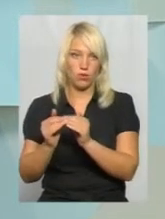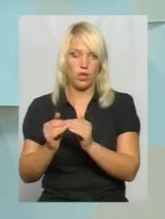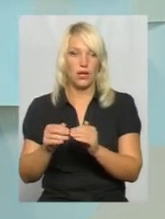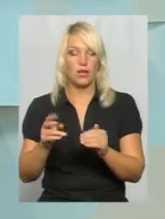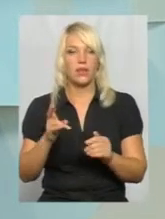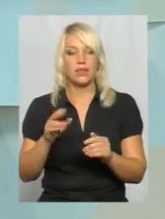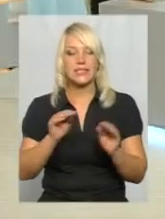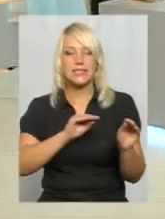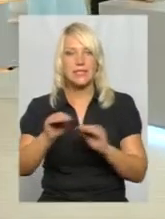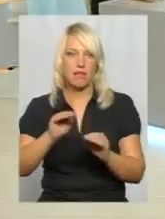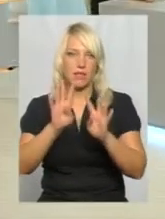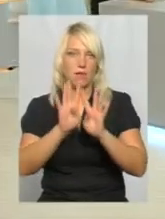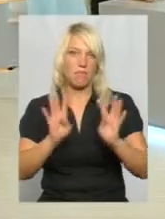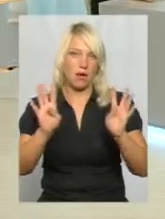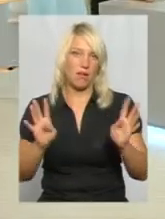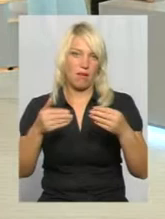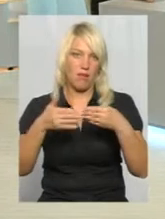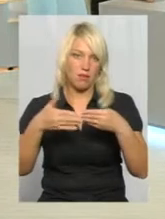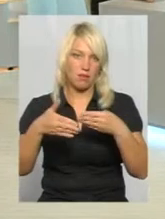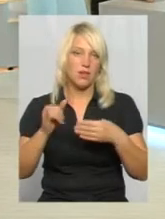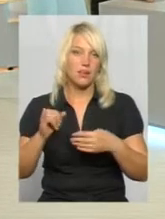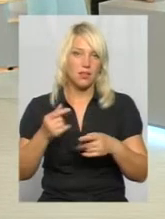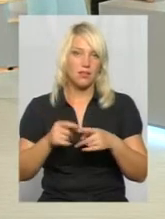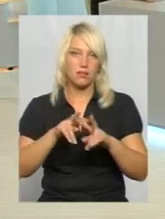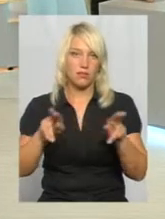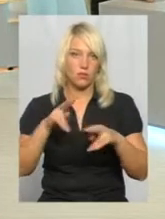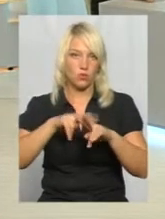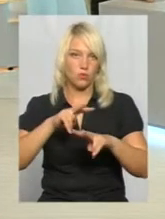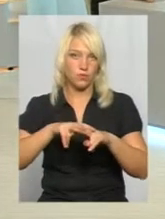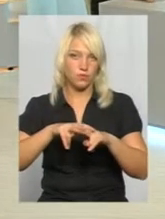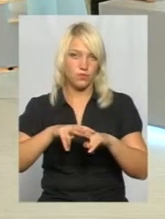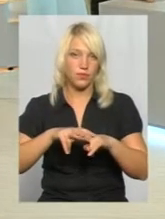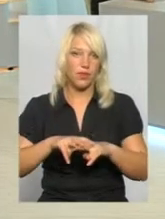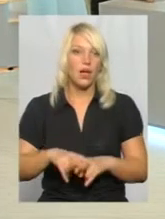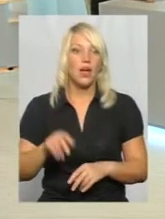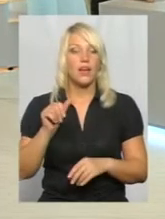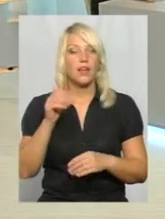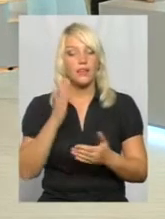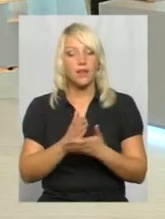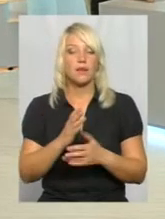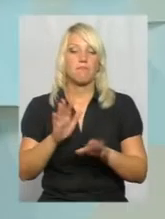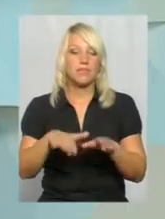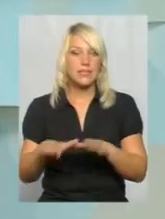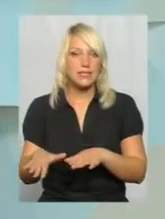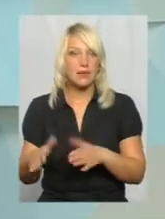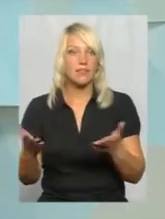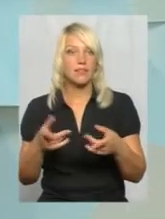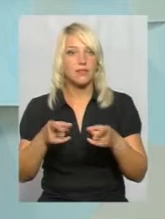території ставити паркани, ворота і так, ми ж не в тюрмі. Є місця, які треба дійсно